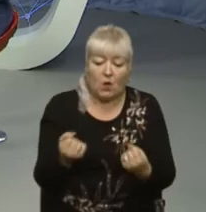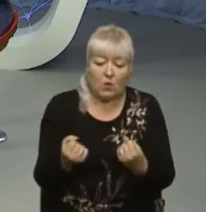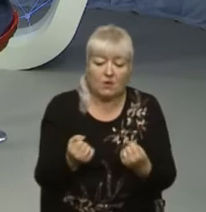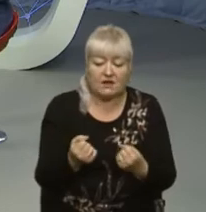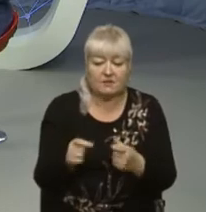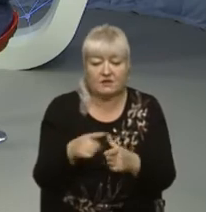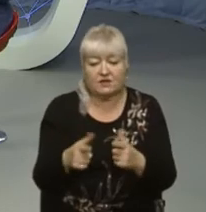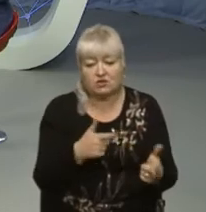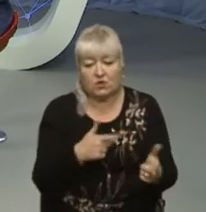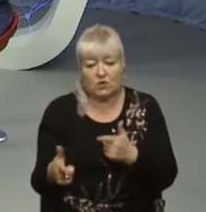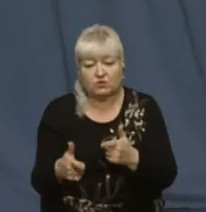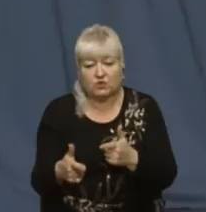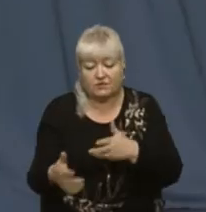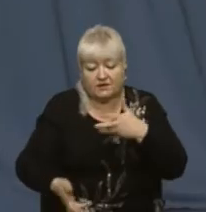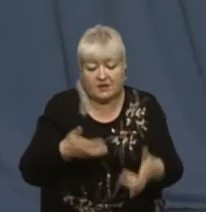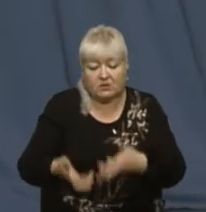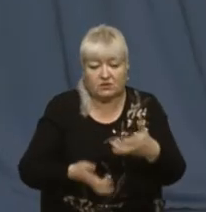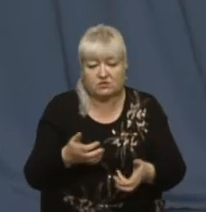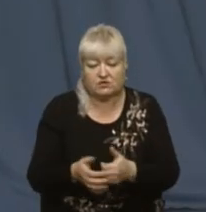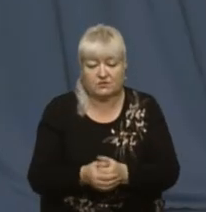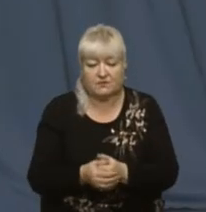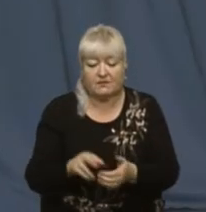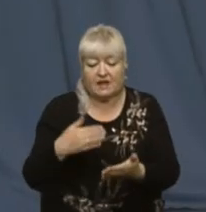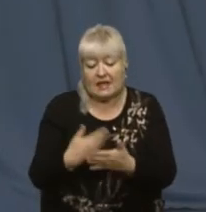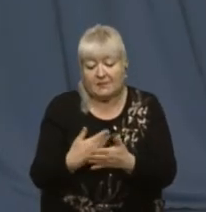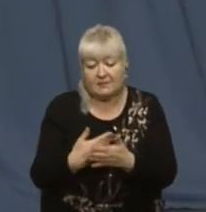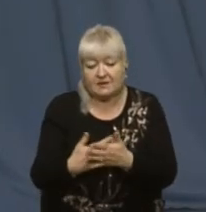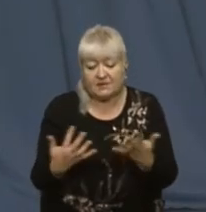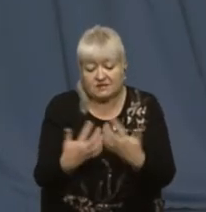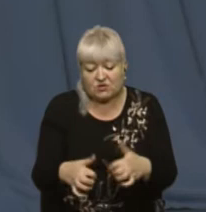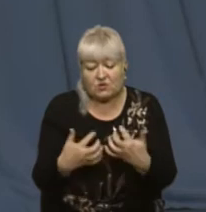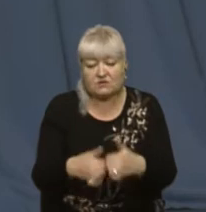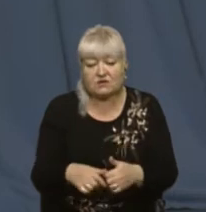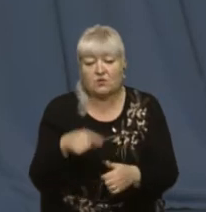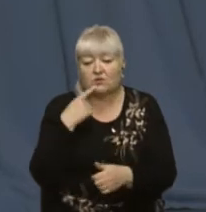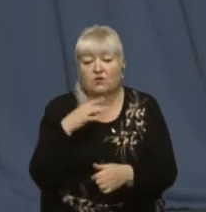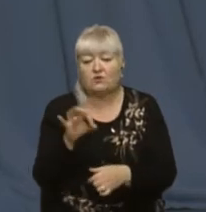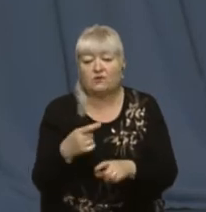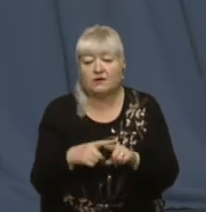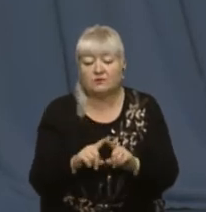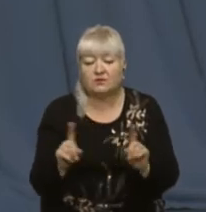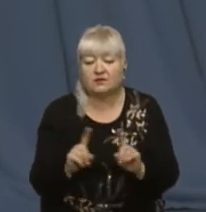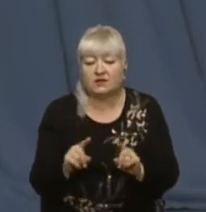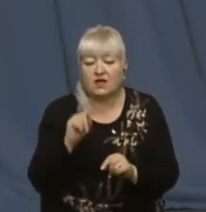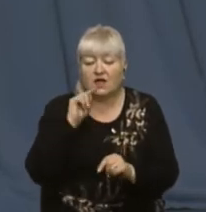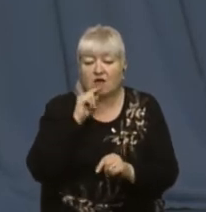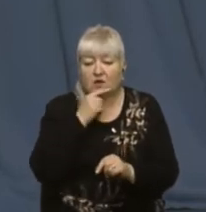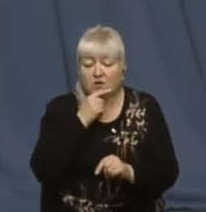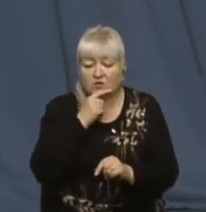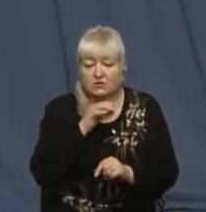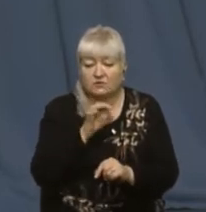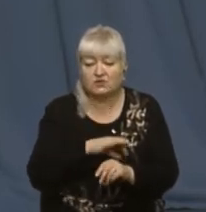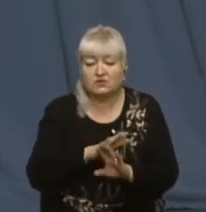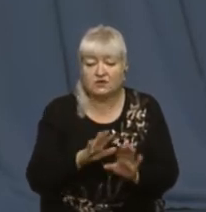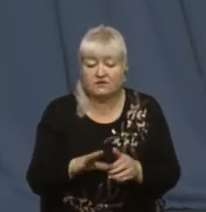чи готовий для демонтажу? Приблизні розрахунки, які зробили експерти, говорять про те, що економічно невигідно дану